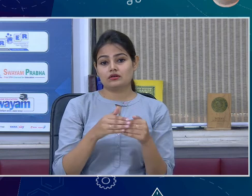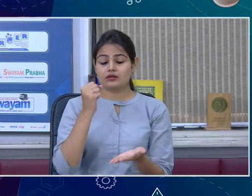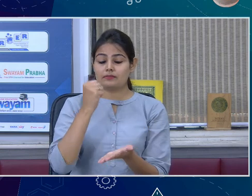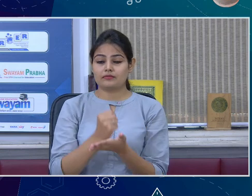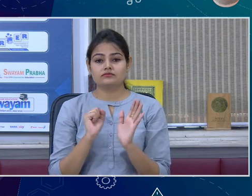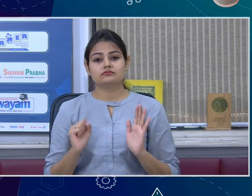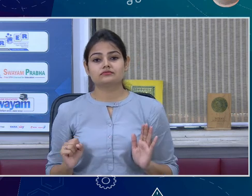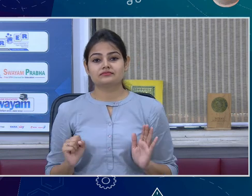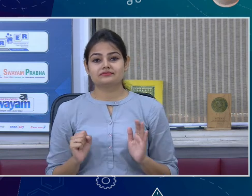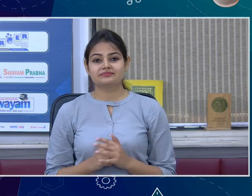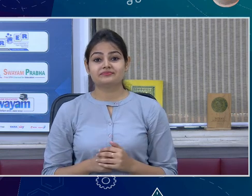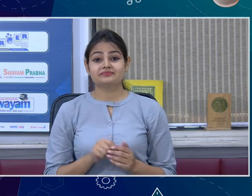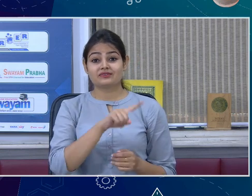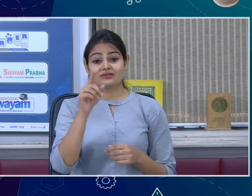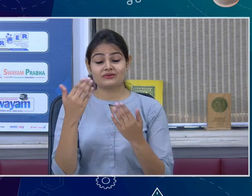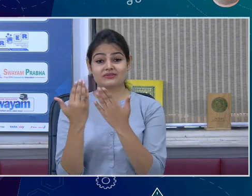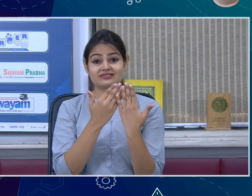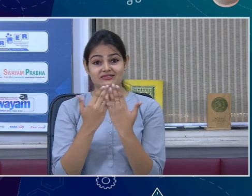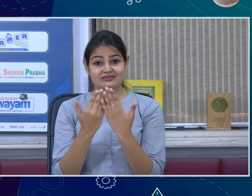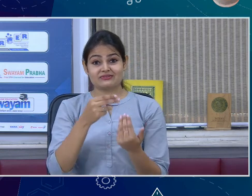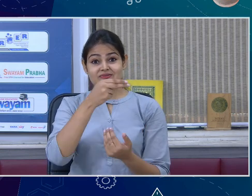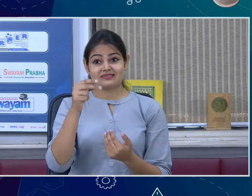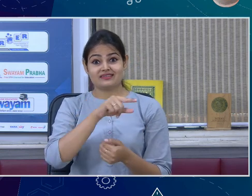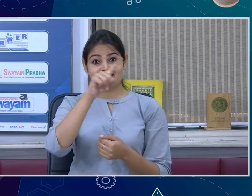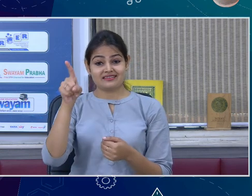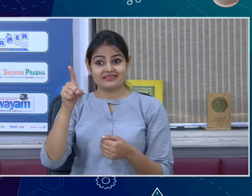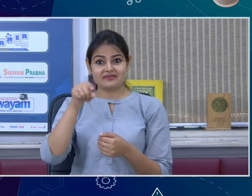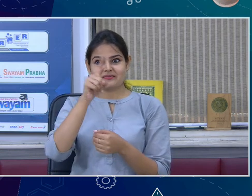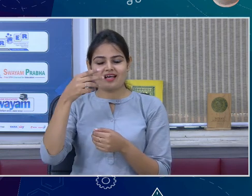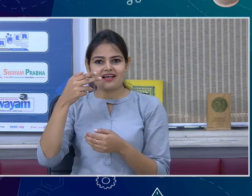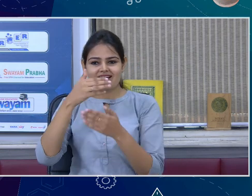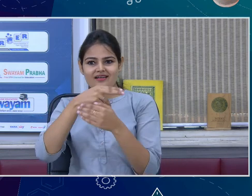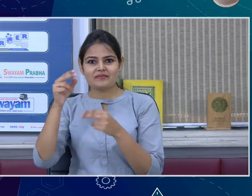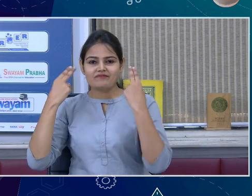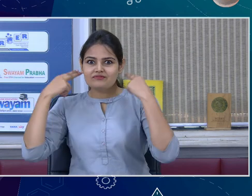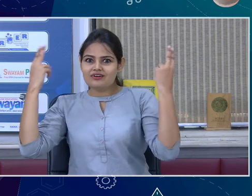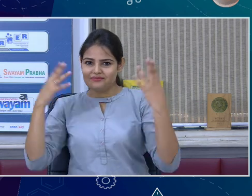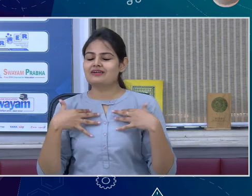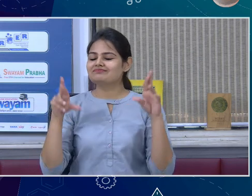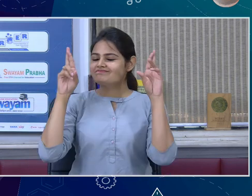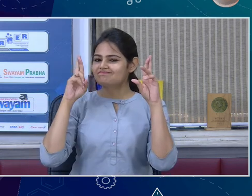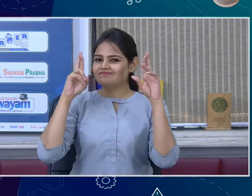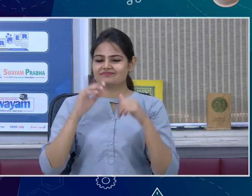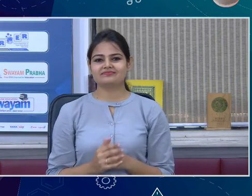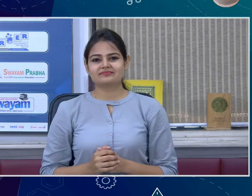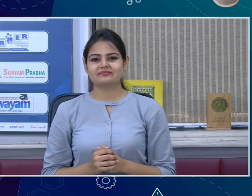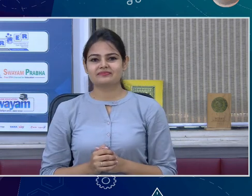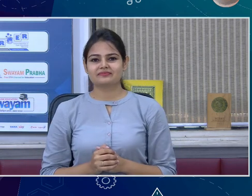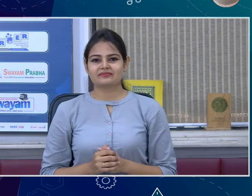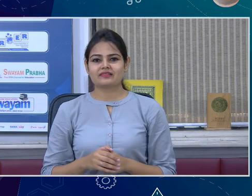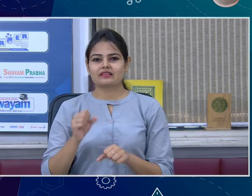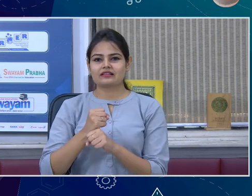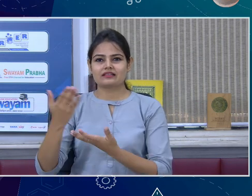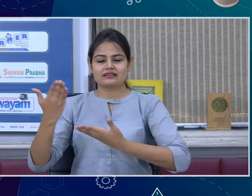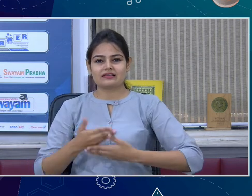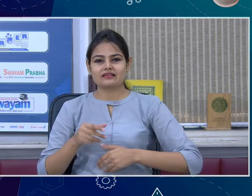का नाम आने वाले समय में आपके नाम से हो ऐसी हमारी आशा है ऐसी हमारी शुप कामना है अनीमा जी आप हमारे साथ जुड़ी आपने metals और non-metals का